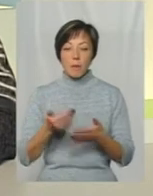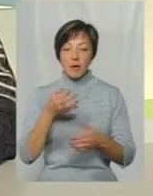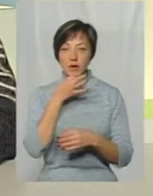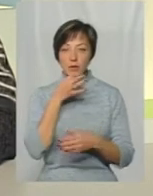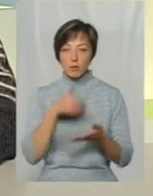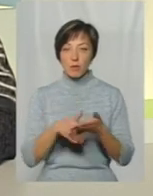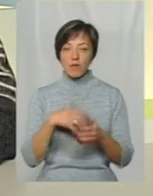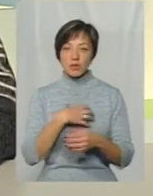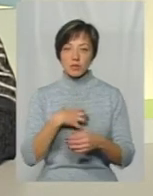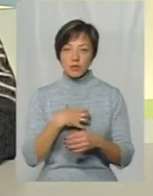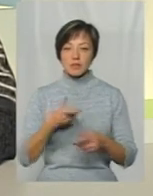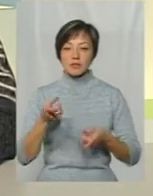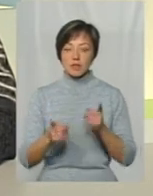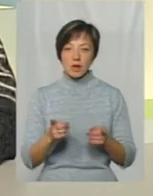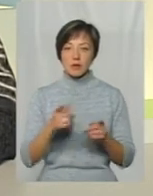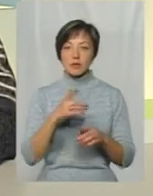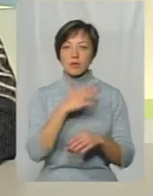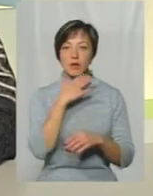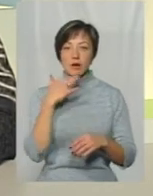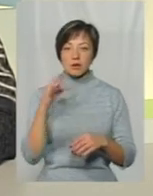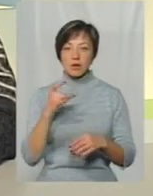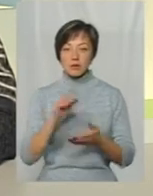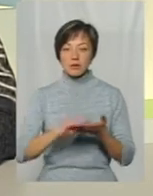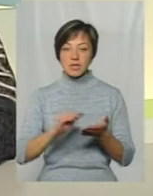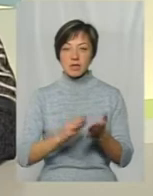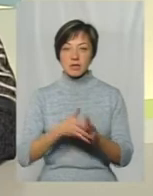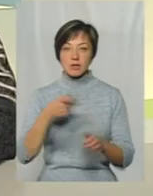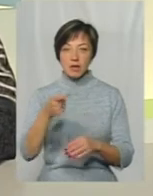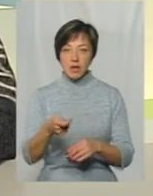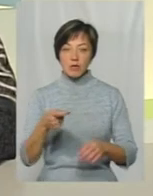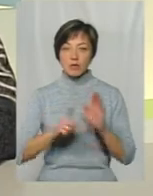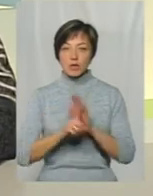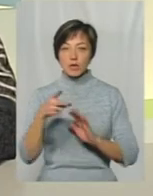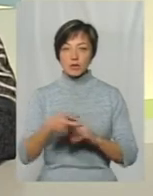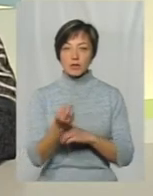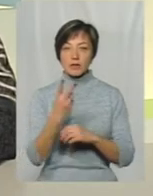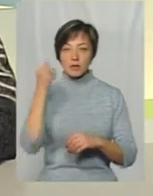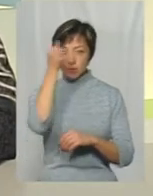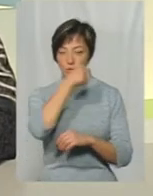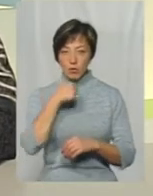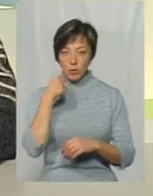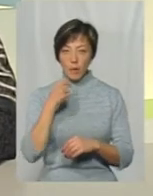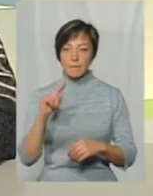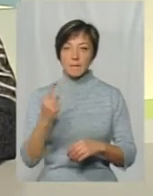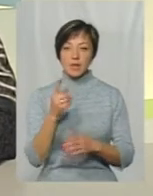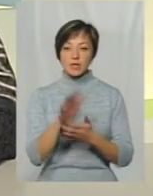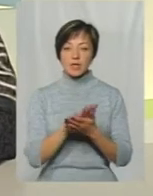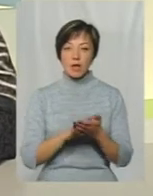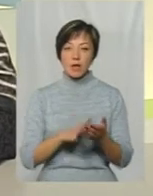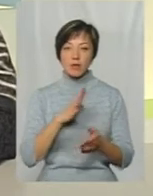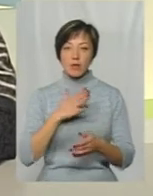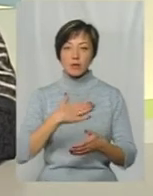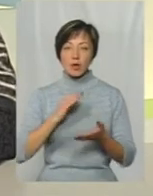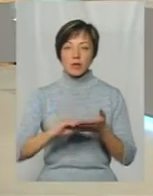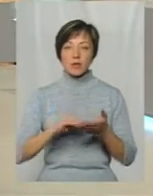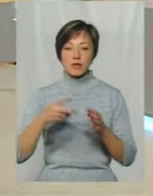Звичайно, у цих випадках ми неодноразово писали заяви Це почалося з 2012 року, щоб бути точнішим Перша заява була мною написана